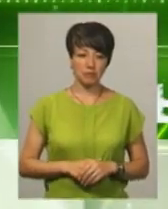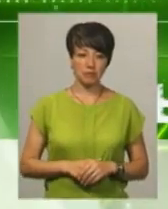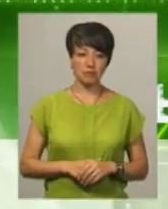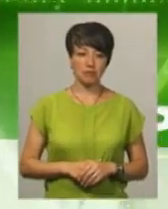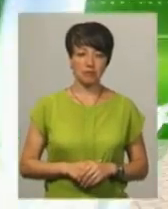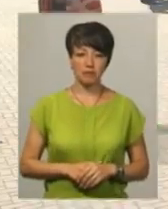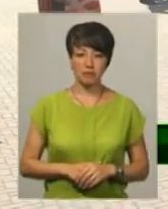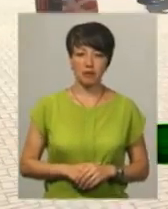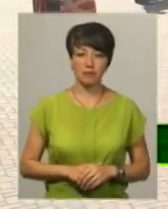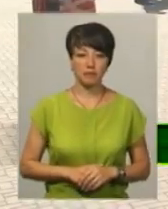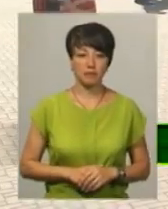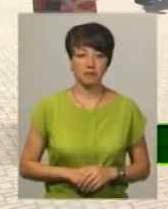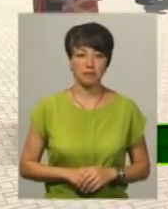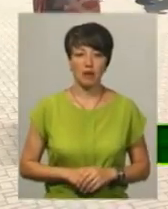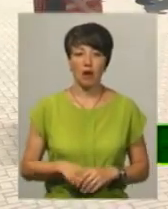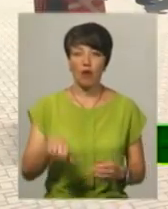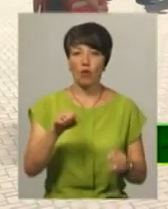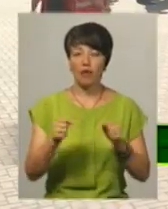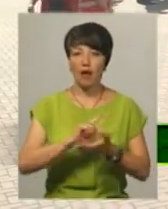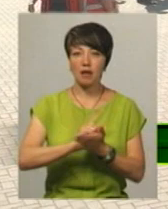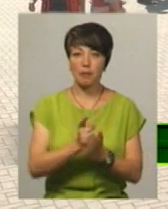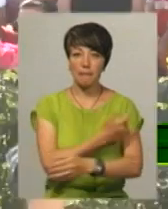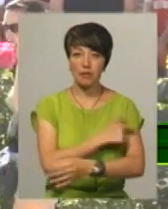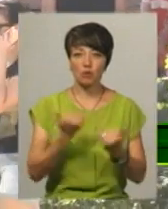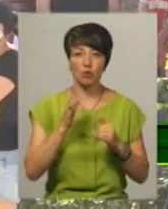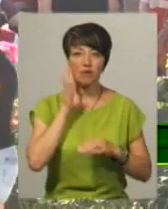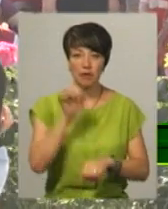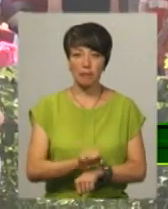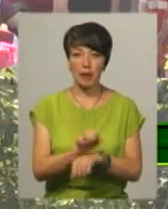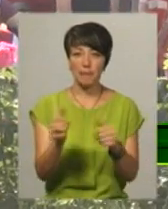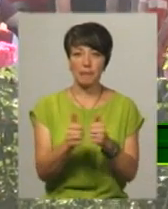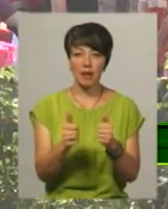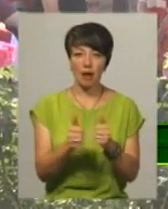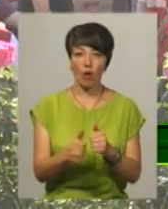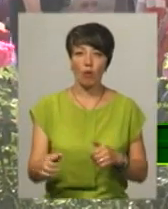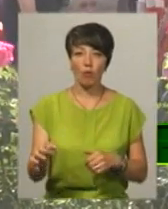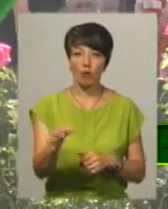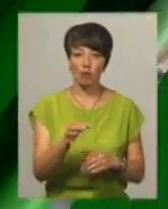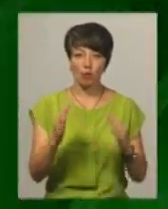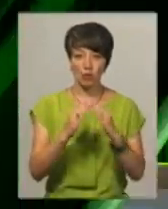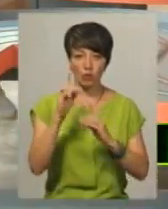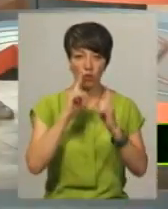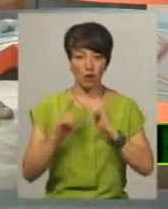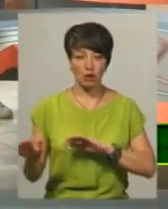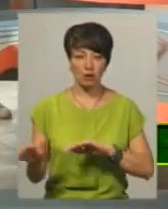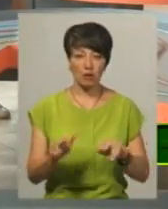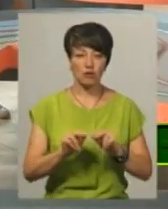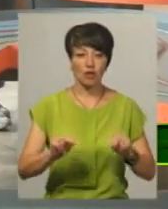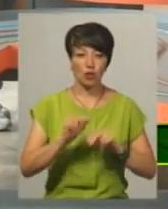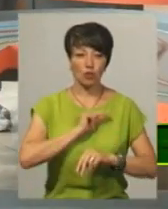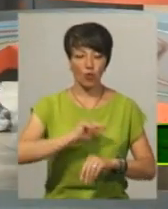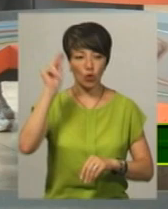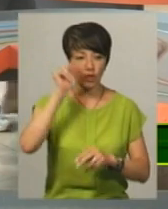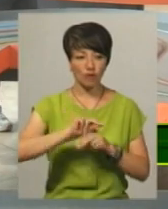Музика Водії екстреної медицини сьогодні вранці мітингували під стінами Хмельницького будинку РАД. Учитель трудового навчання